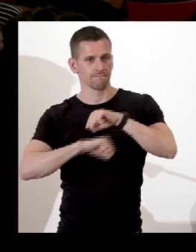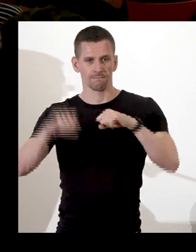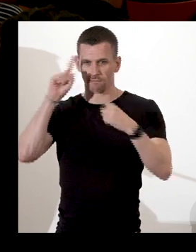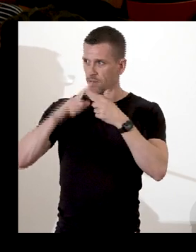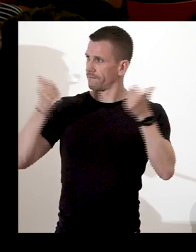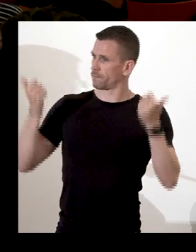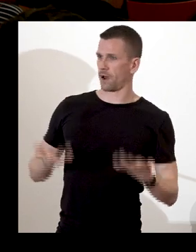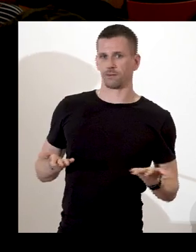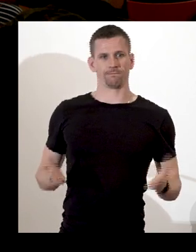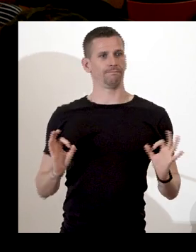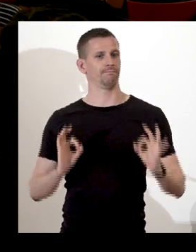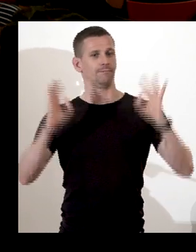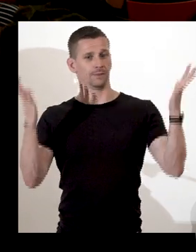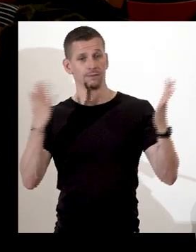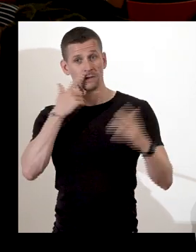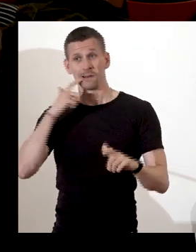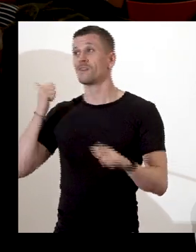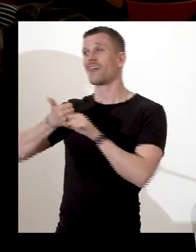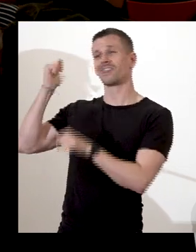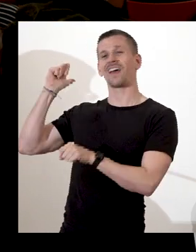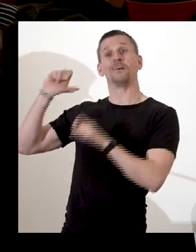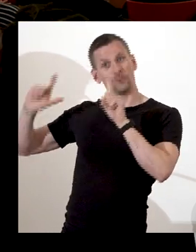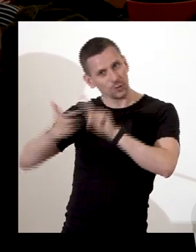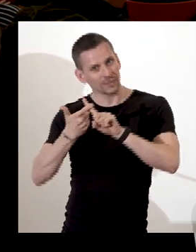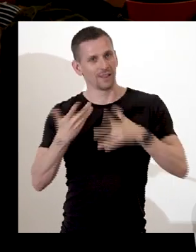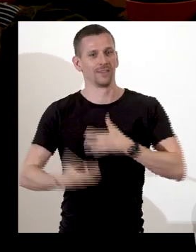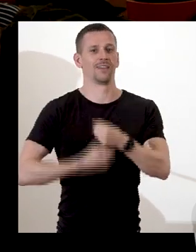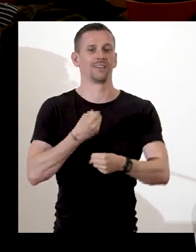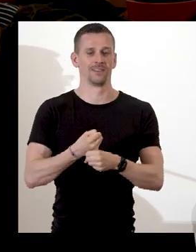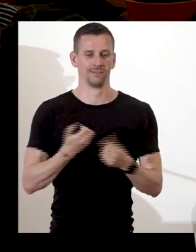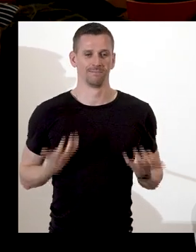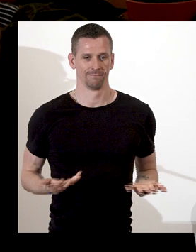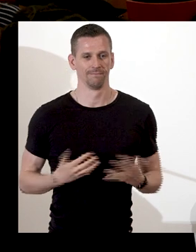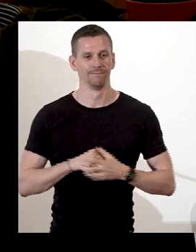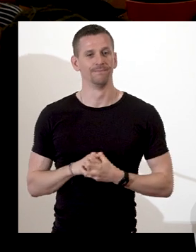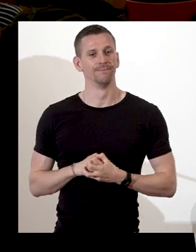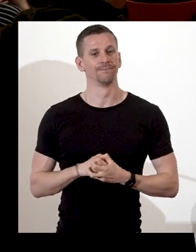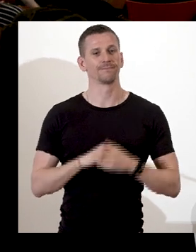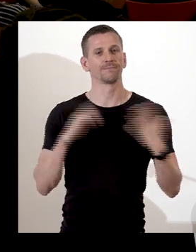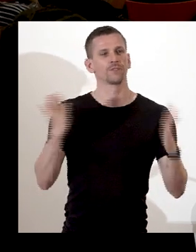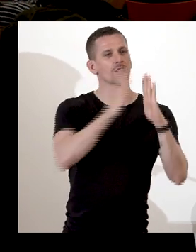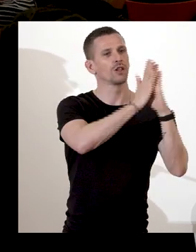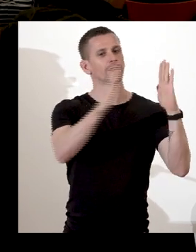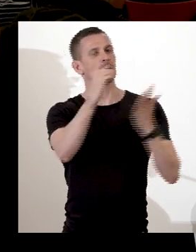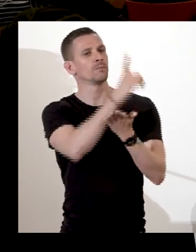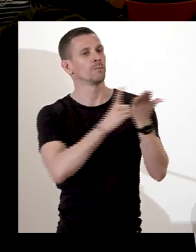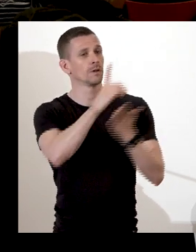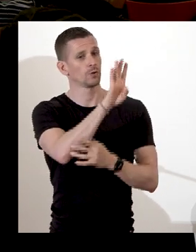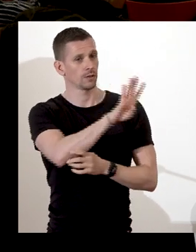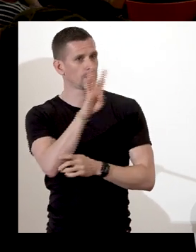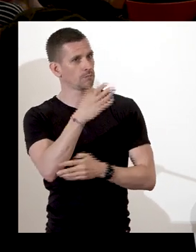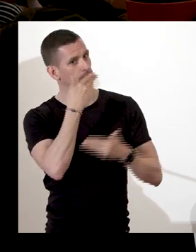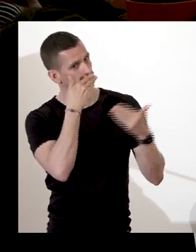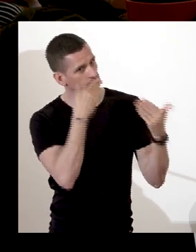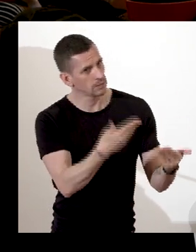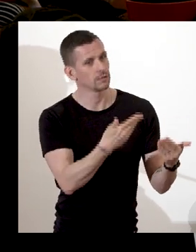Les archives départementales de Loire-Atlantique, qui nous accueillent ce soir, et je salue leur directeur, Philippe Charon. Culture